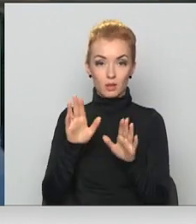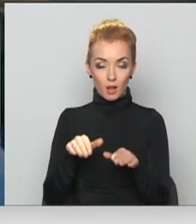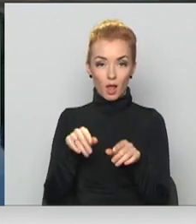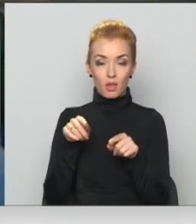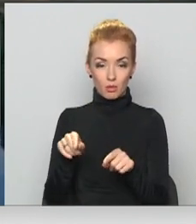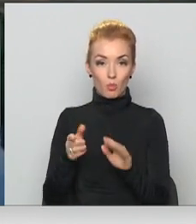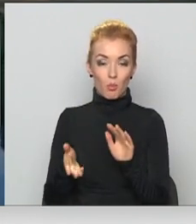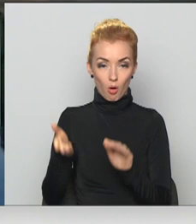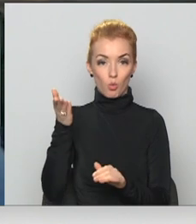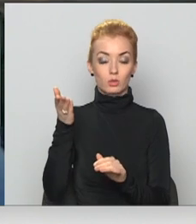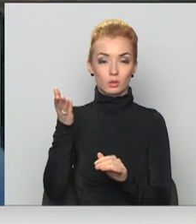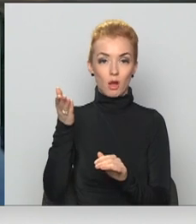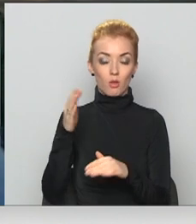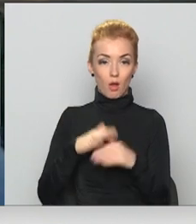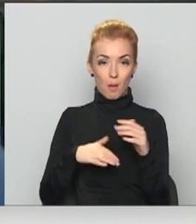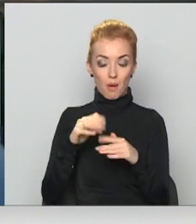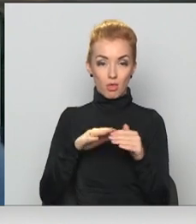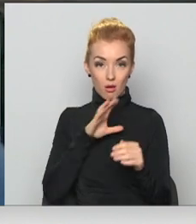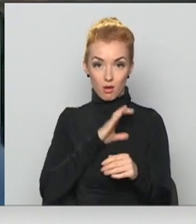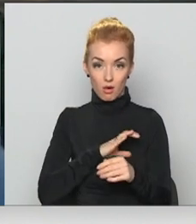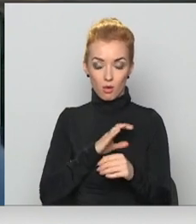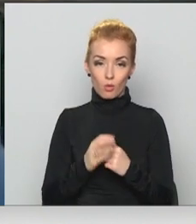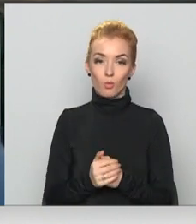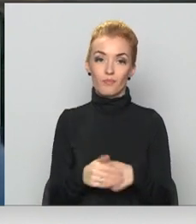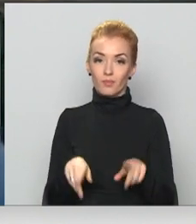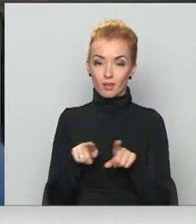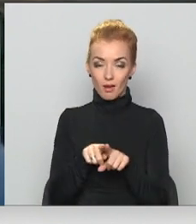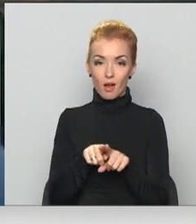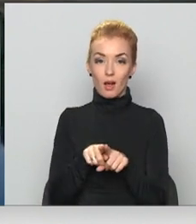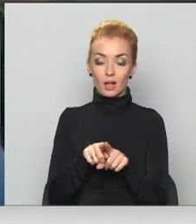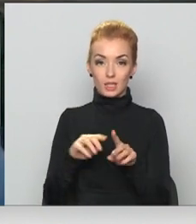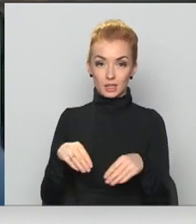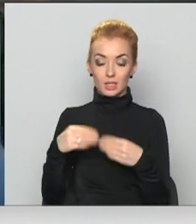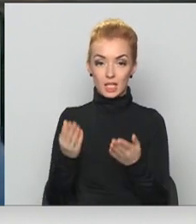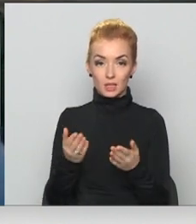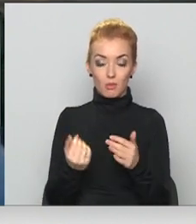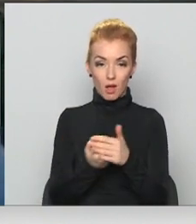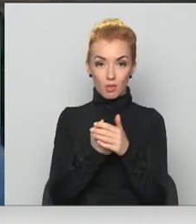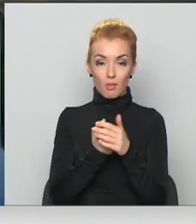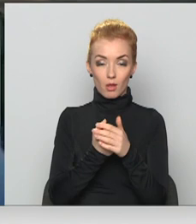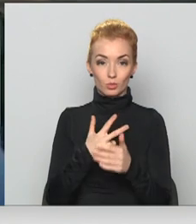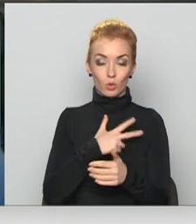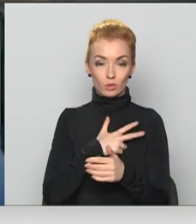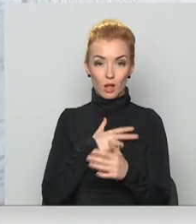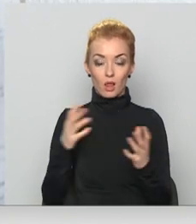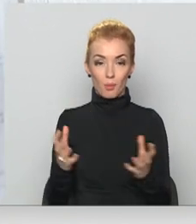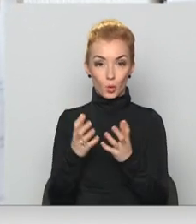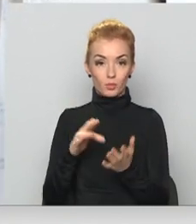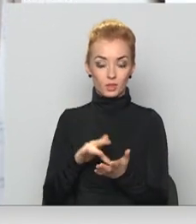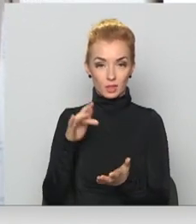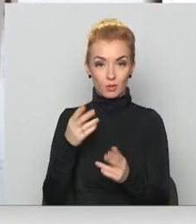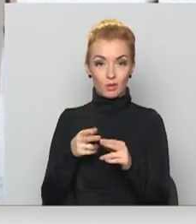paaugstinātu šo te amatāugu, kā arī sniegsim atbalstu sociālās aprūpas centros.